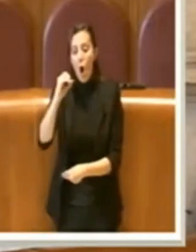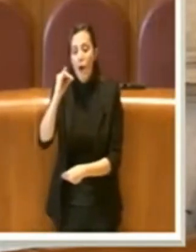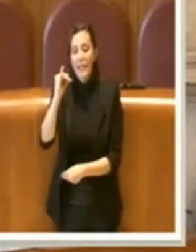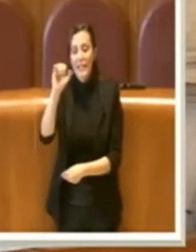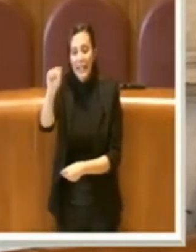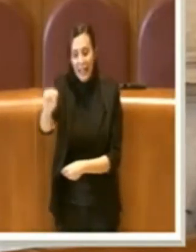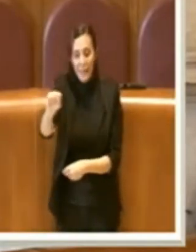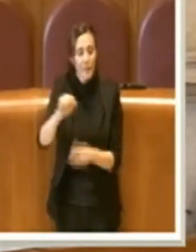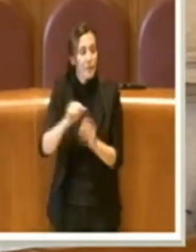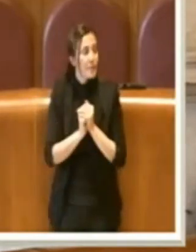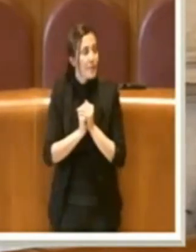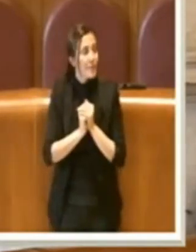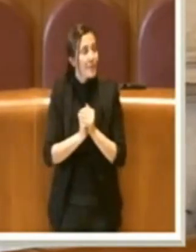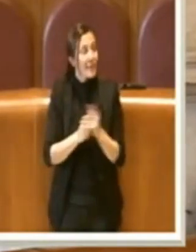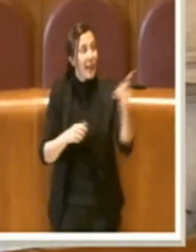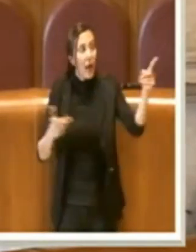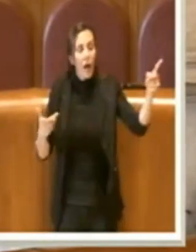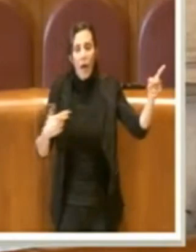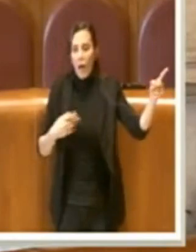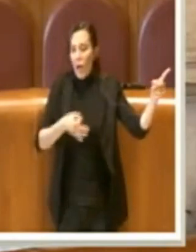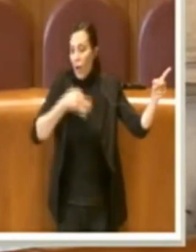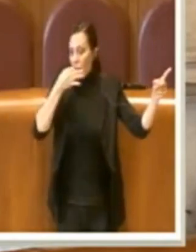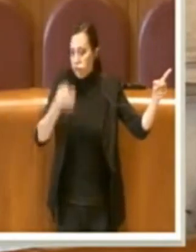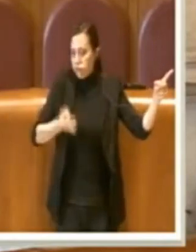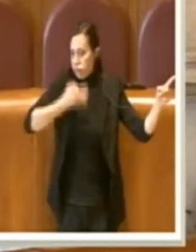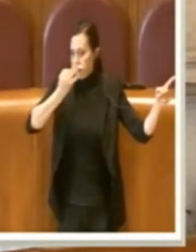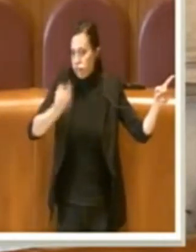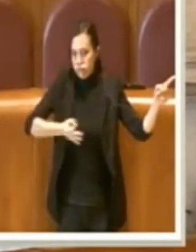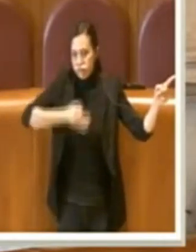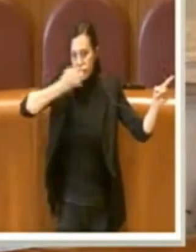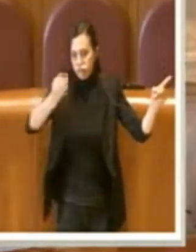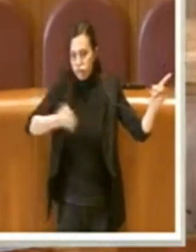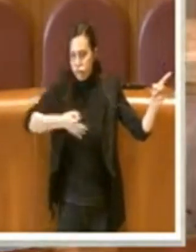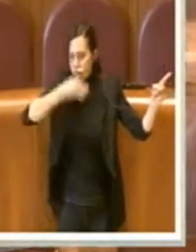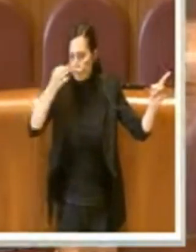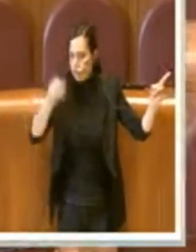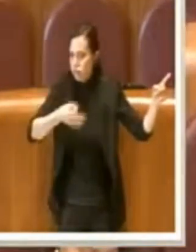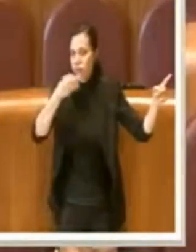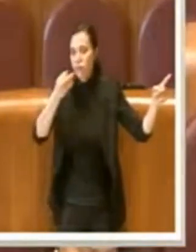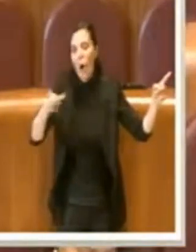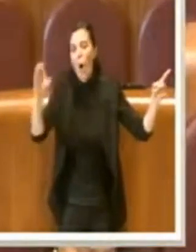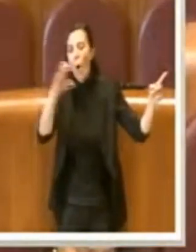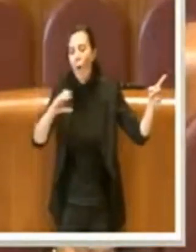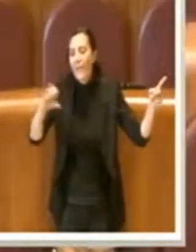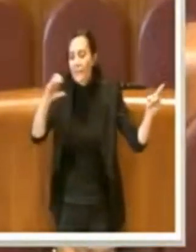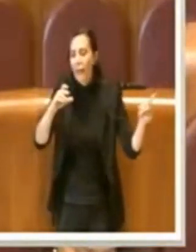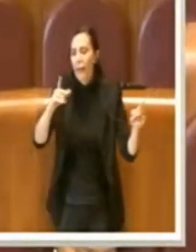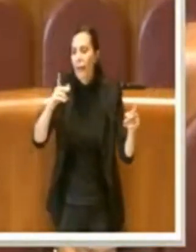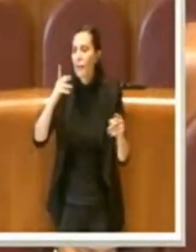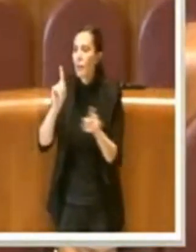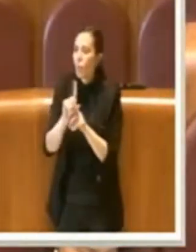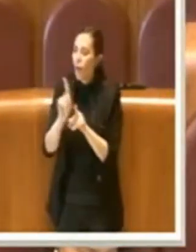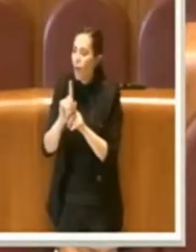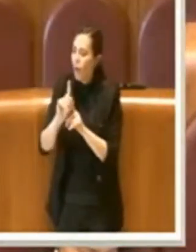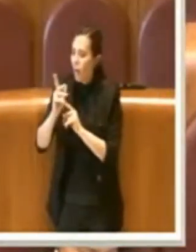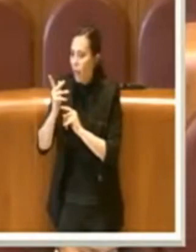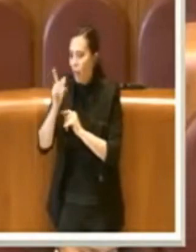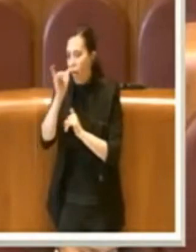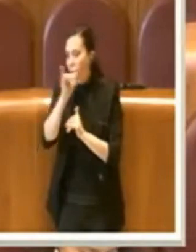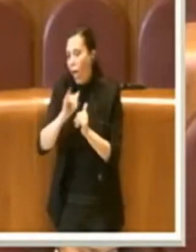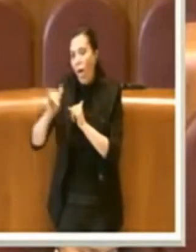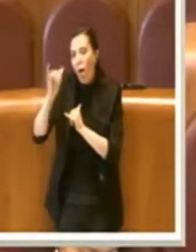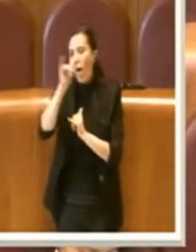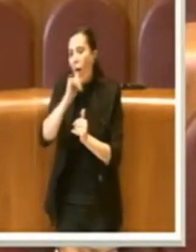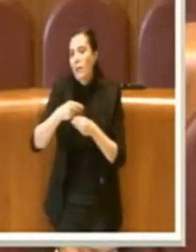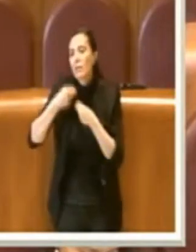Allora, l'oratoria di Corsetti probabilmente trae in inganno i più, sicuramente la madre che è un po'